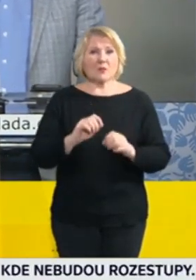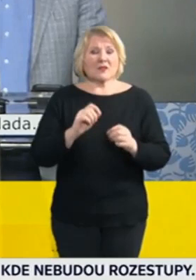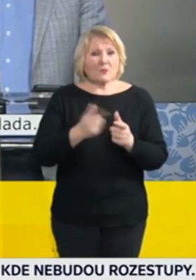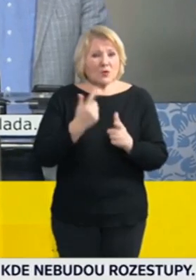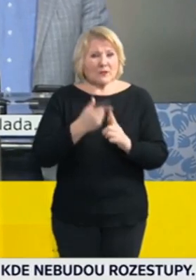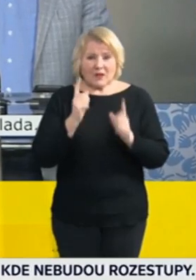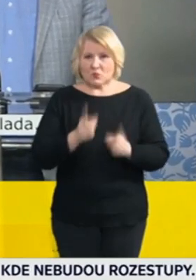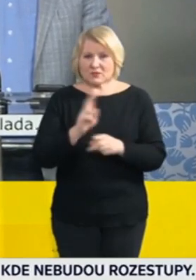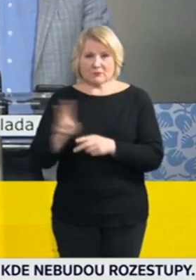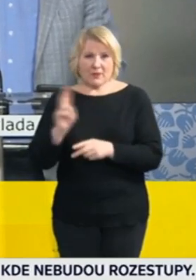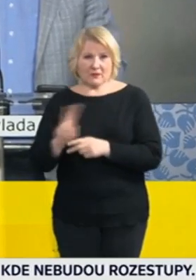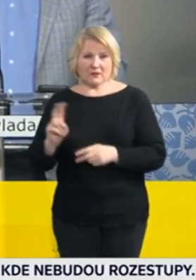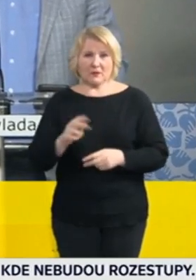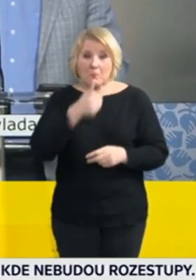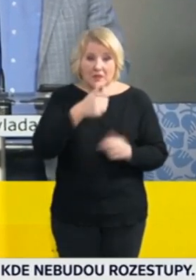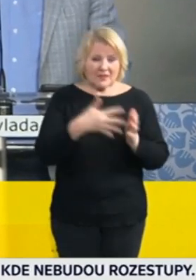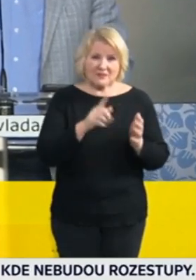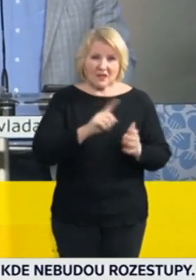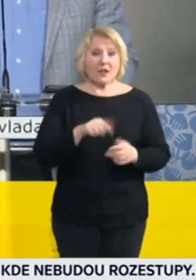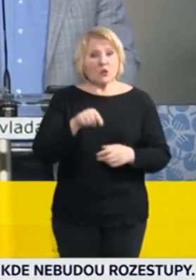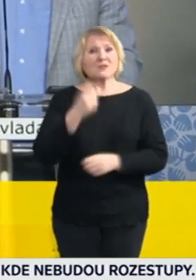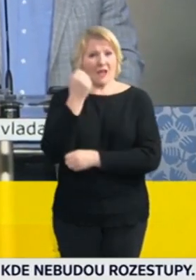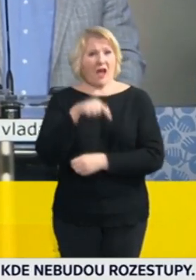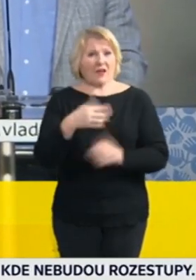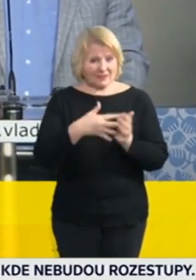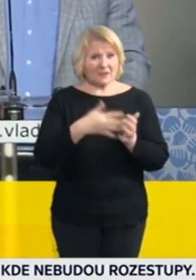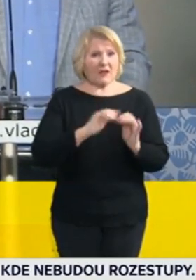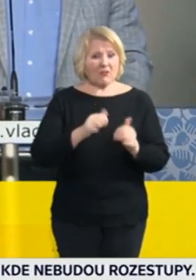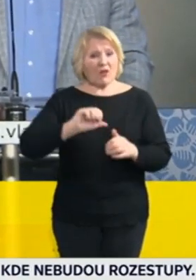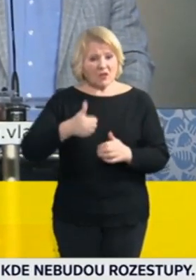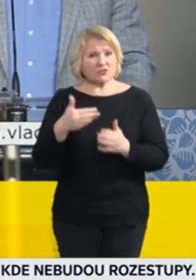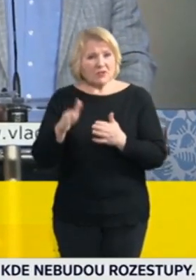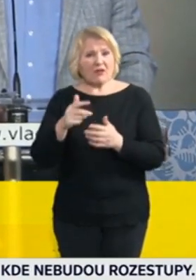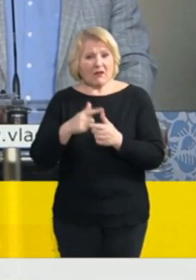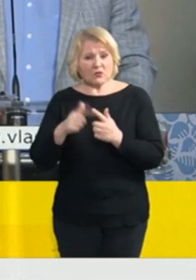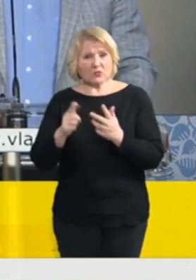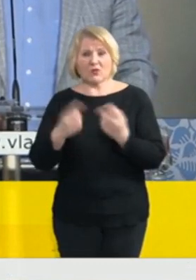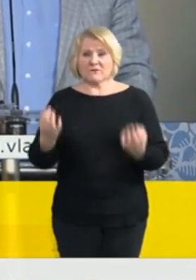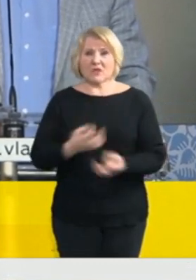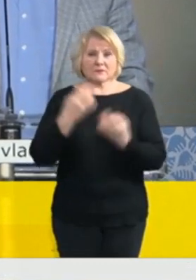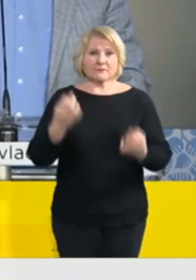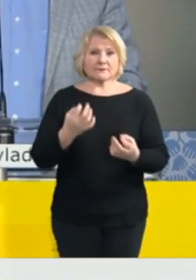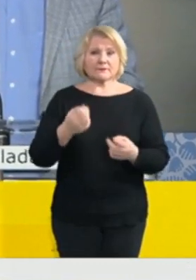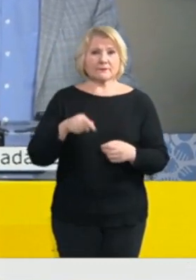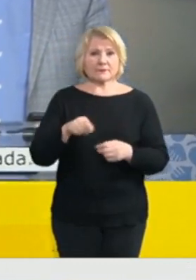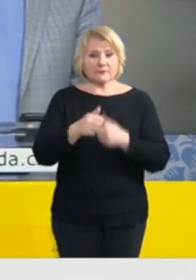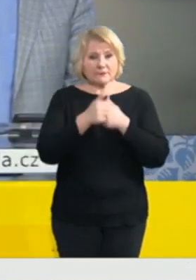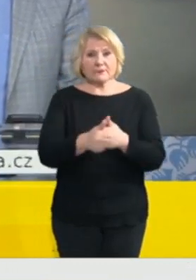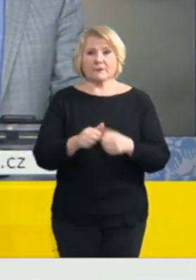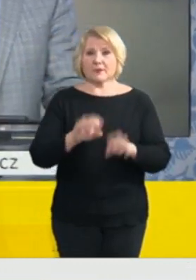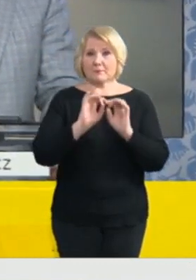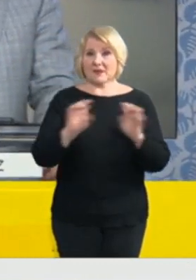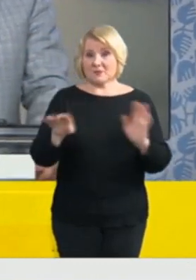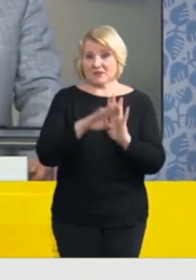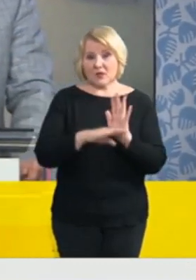nejenom ty testy. Ty jsou klíčovým předpokladem, ale dalším faktorem je ten již změňovaný pandemický zákon. Uvidíme, nám